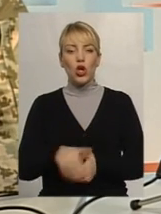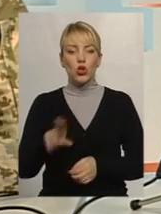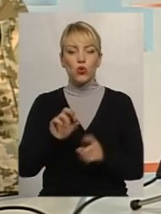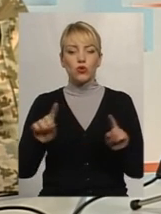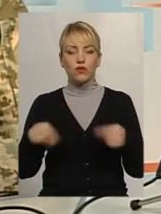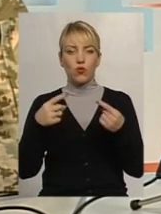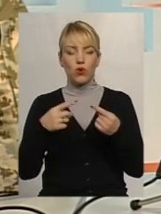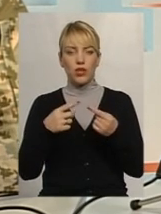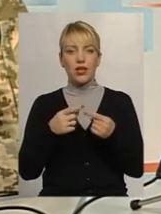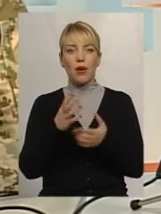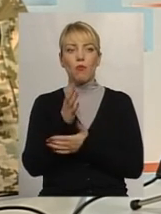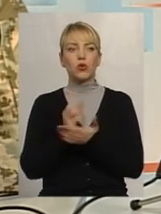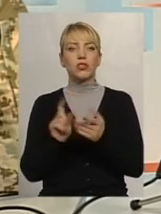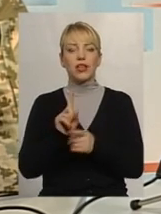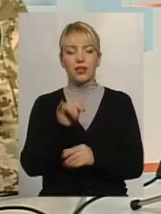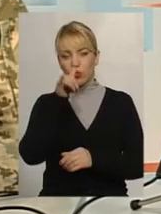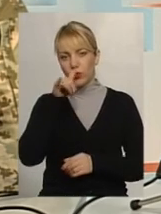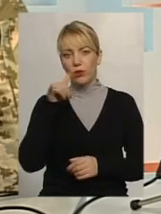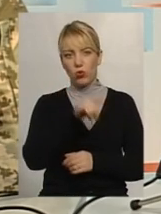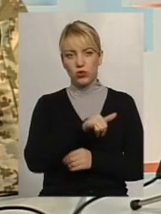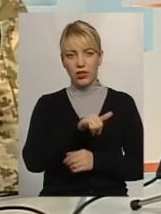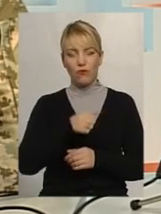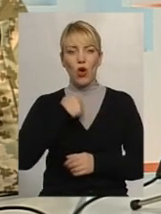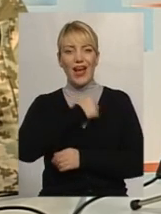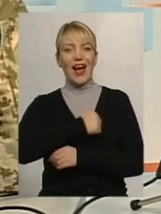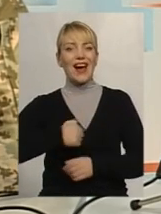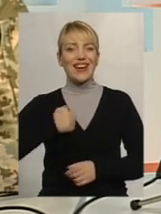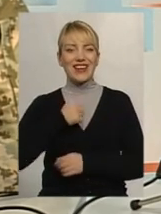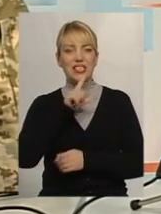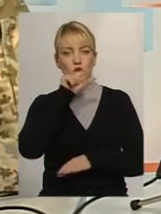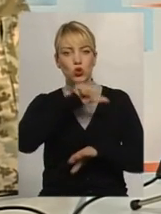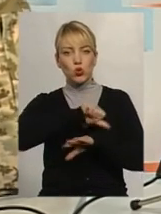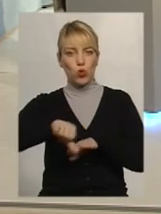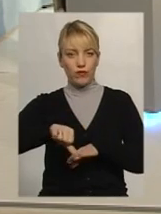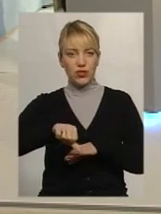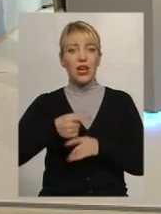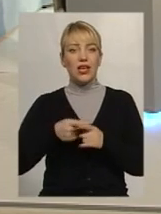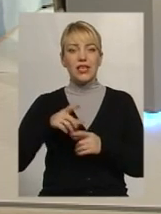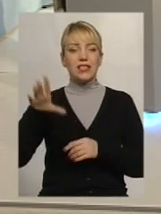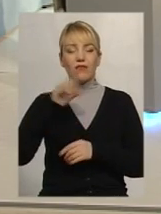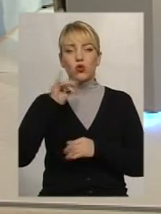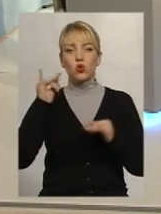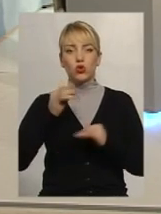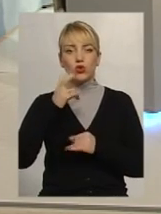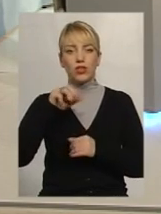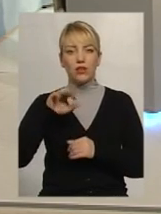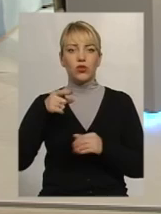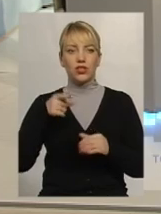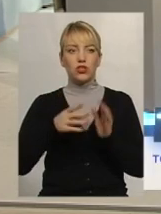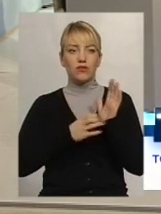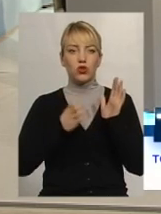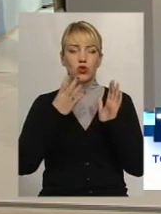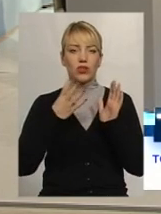потенціалу, який унеможливлює агресію ззовні. І за всю історію НАТО з 1949